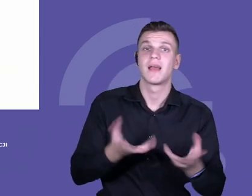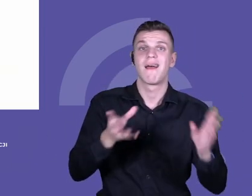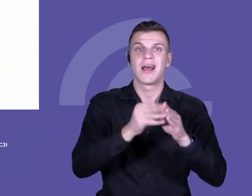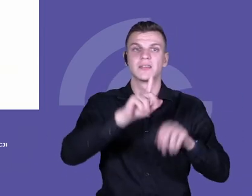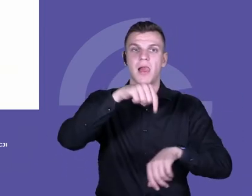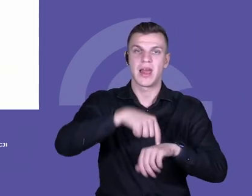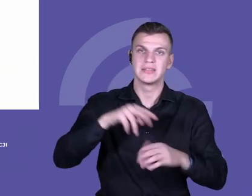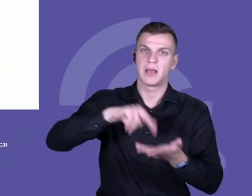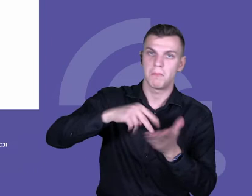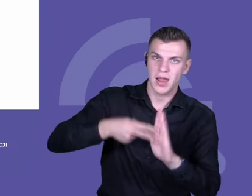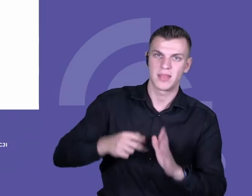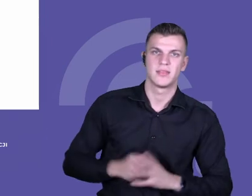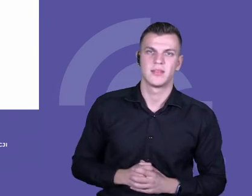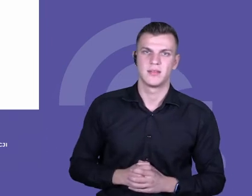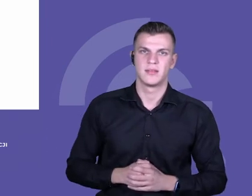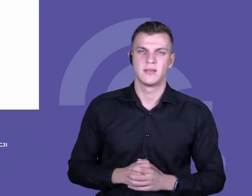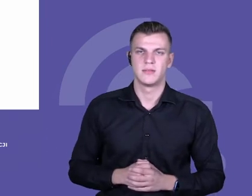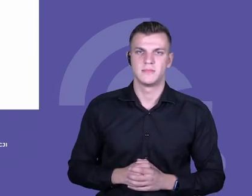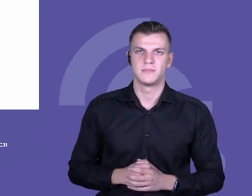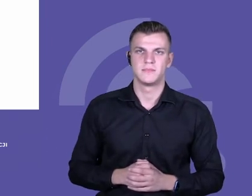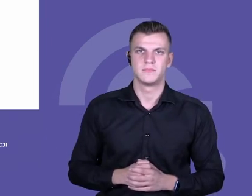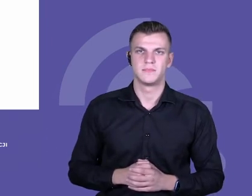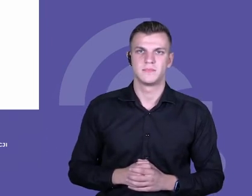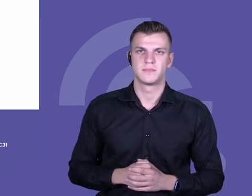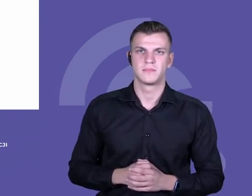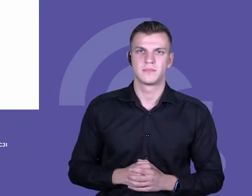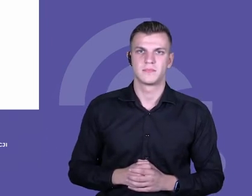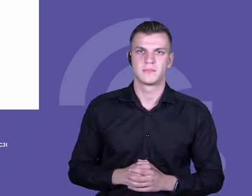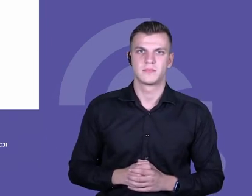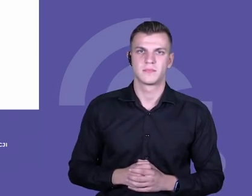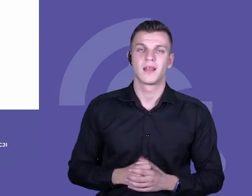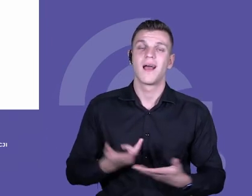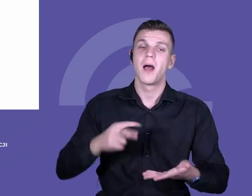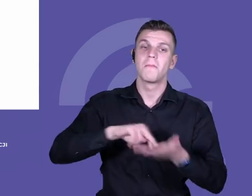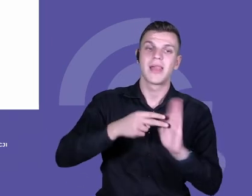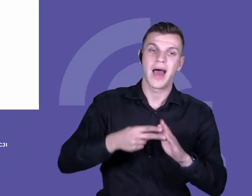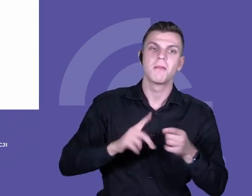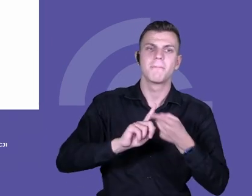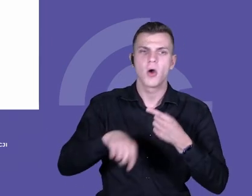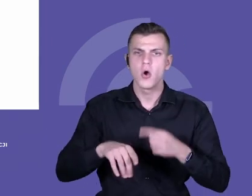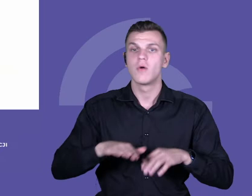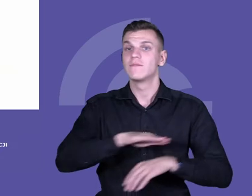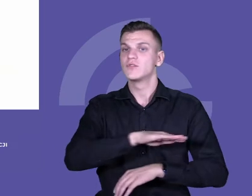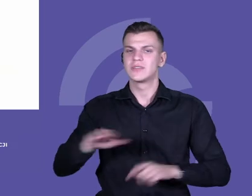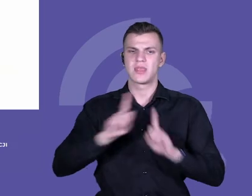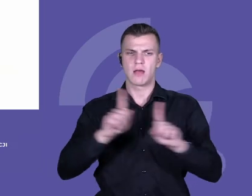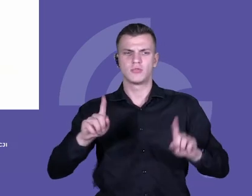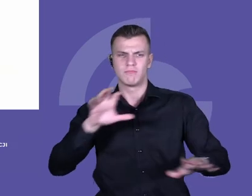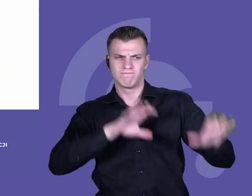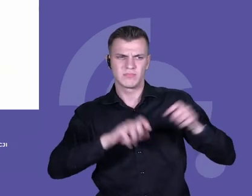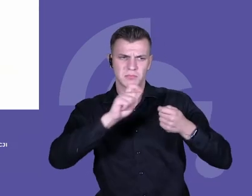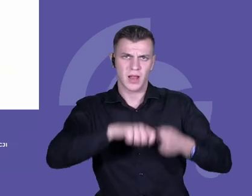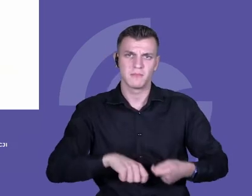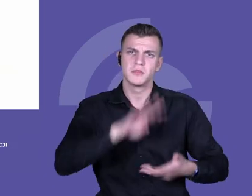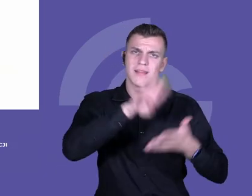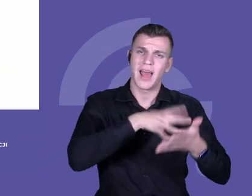razem, ocenę tego planowania, tak żeby nauczyciele grupowo byli odpowiedzialni za